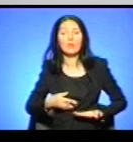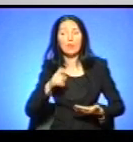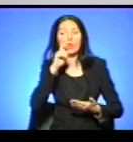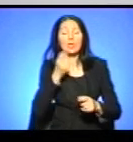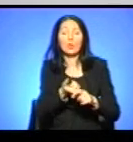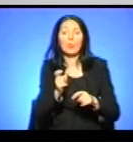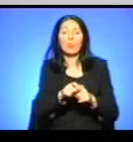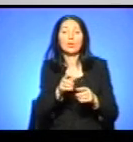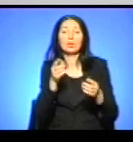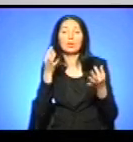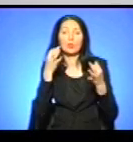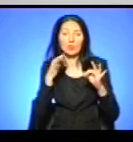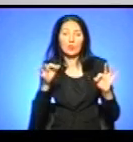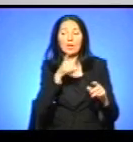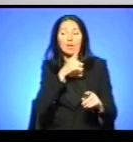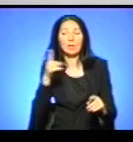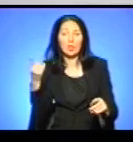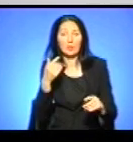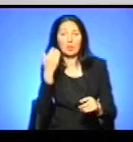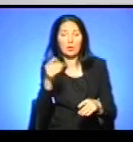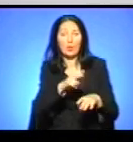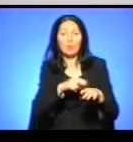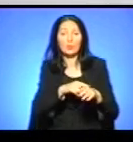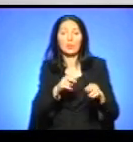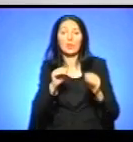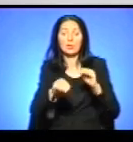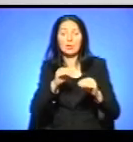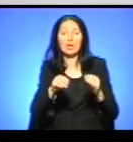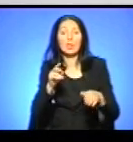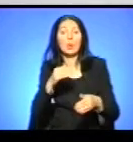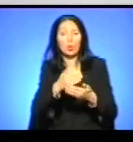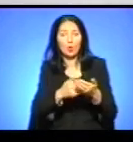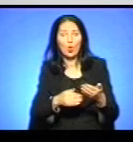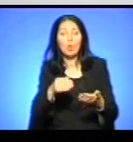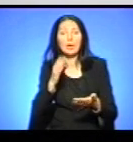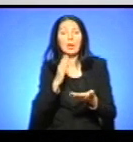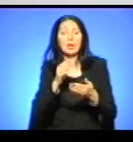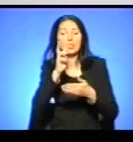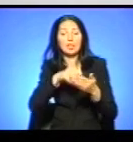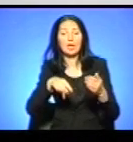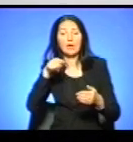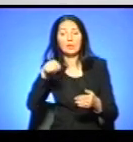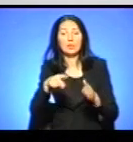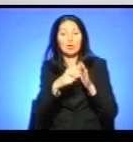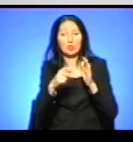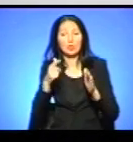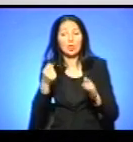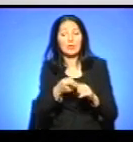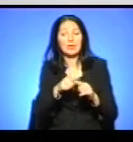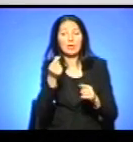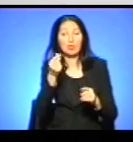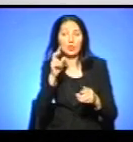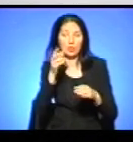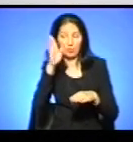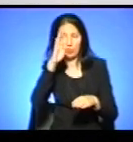дозволений термін. На нього правоохоронці склали адмінпротокол та наклали штраф у розмірі 1700 гривень. Ці гроші чоловік уже